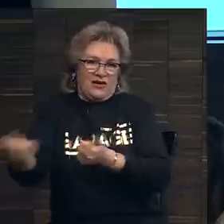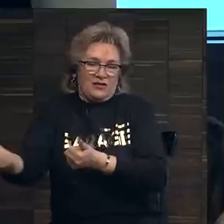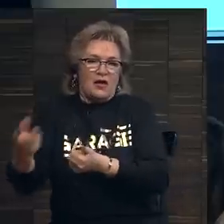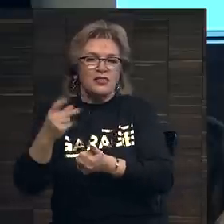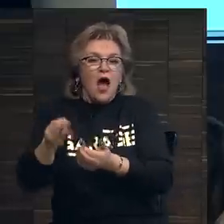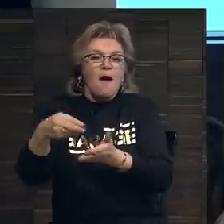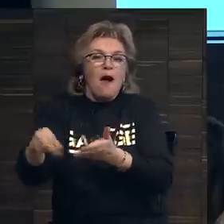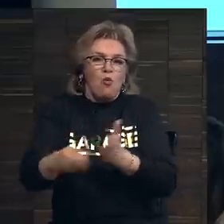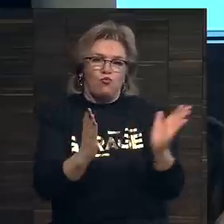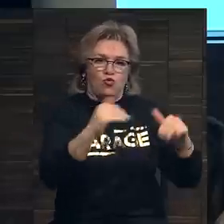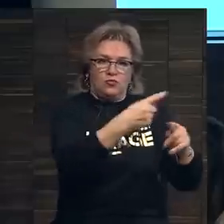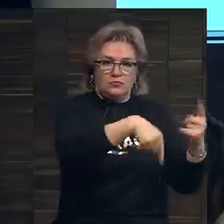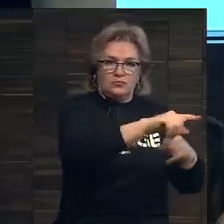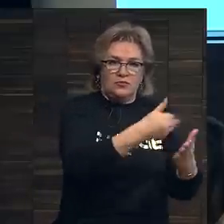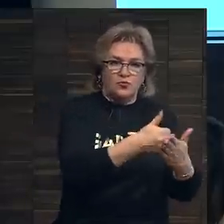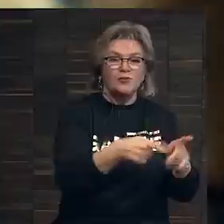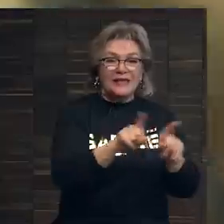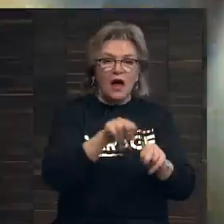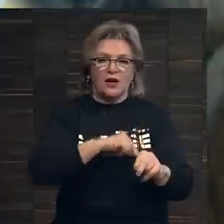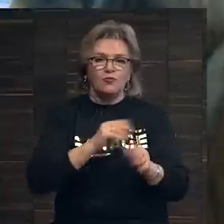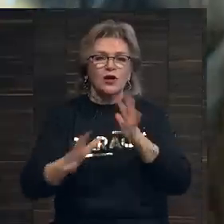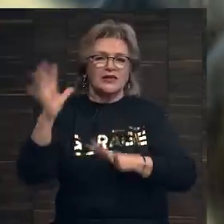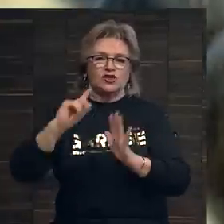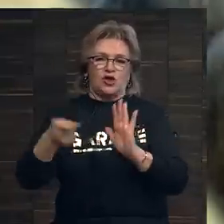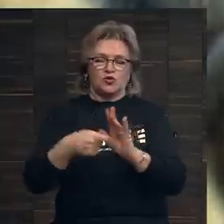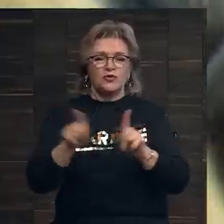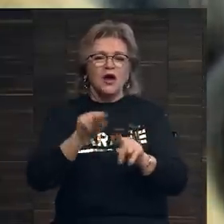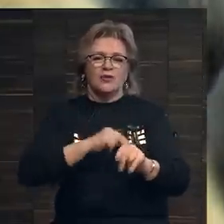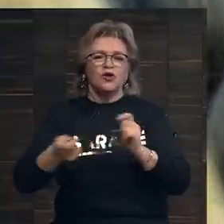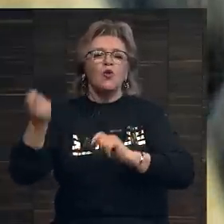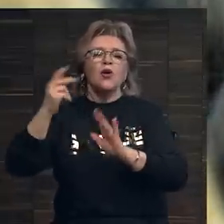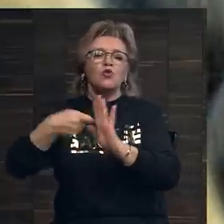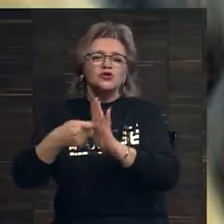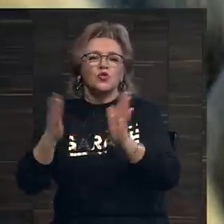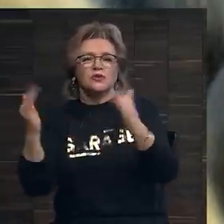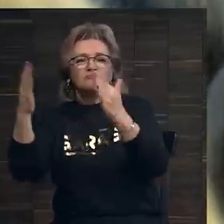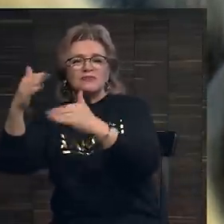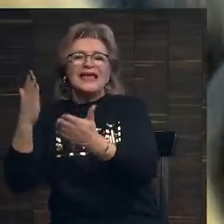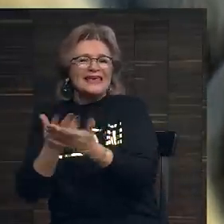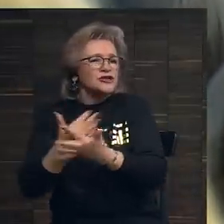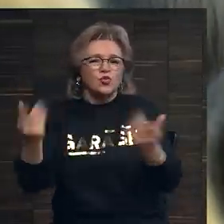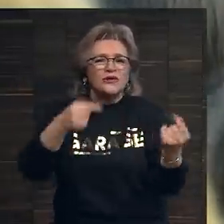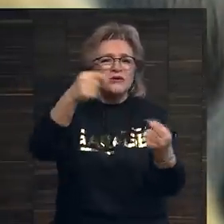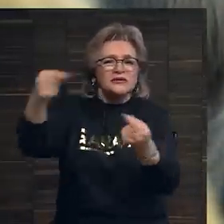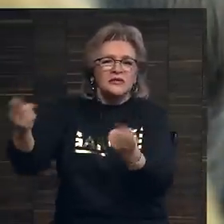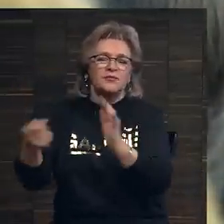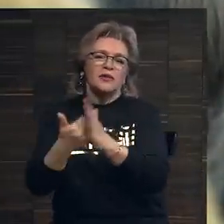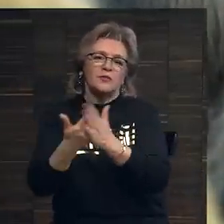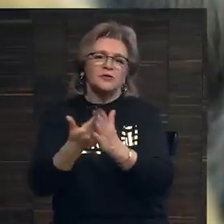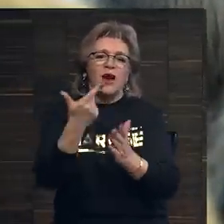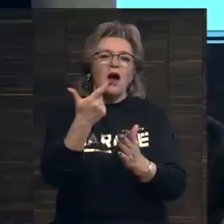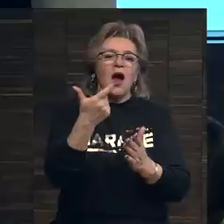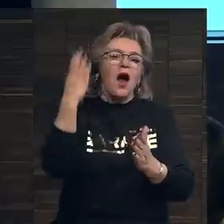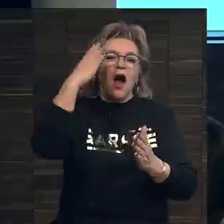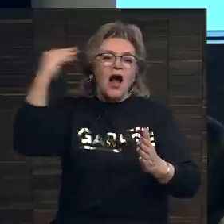покупку. Так работает классический аукцион, так работают аукционы произведения искусства. Есть другие типы аукциона, например, так называемый